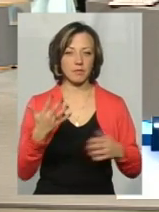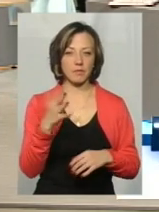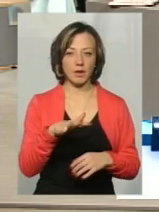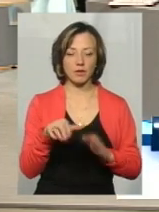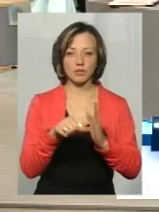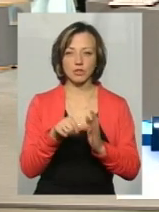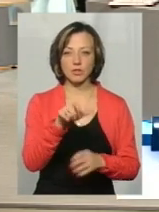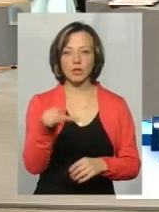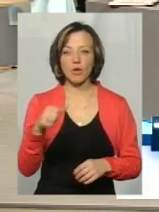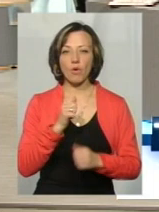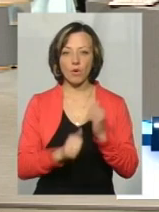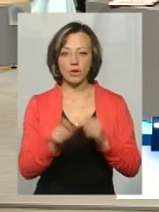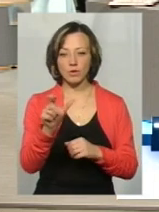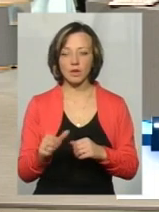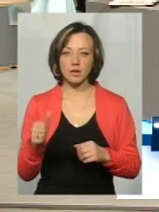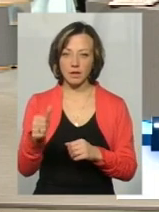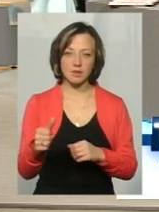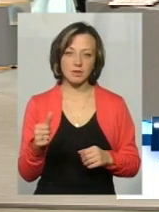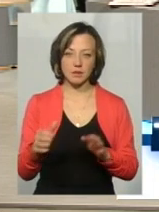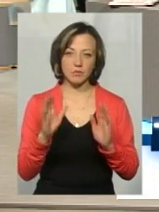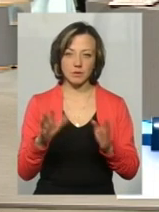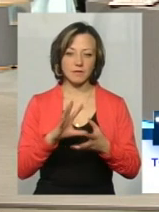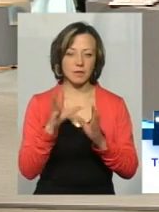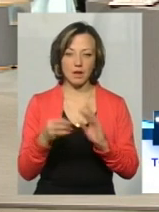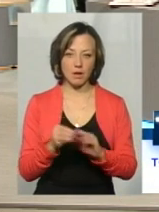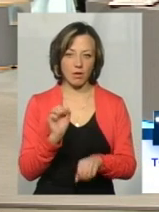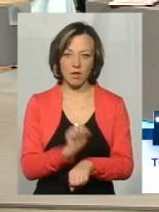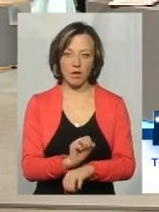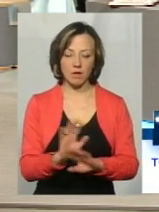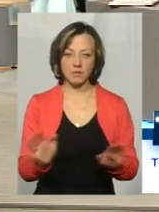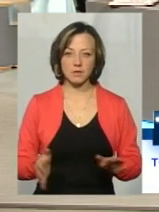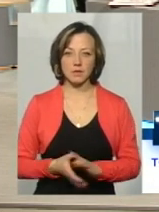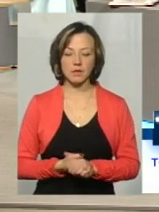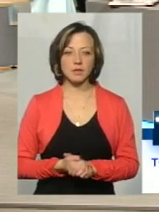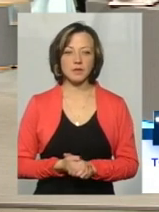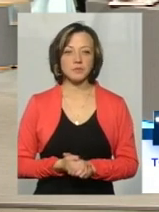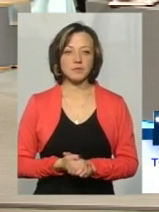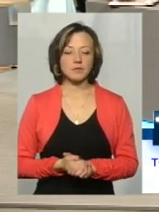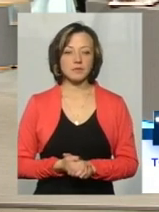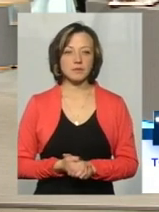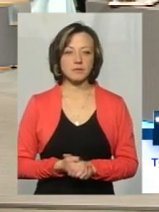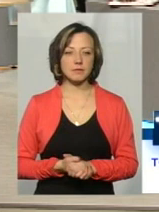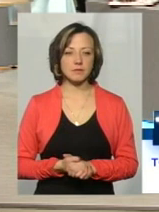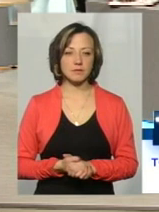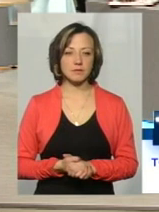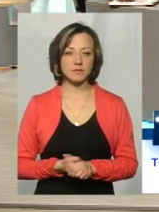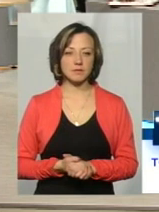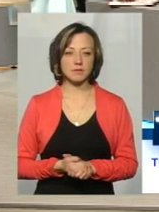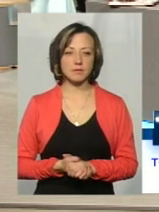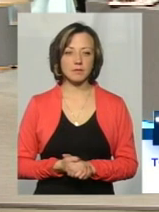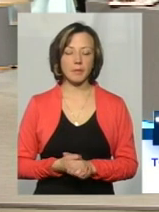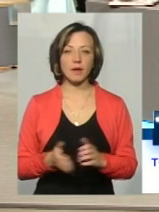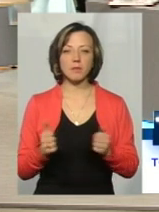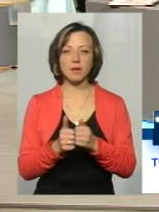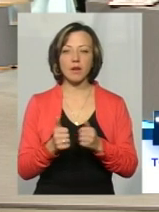-6 чоловік. Тобто, кожен пішохід, де підходите, буде натискати, тоді взагалі водії не зможуть переїхати даний пішохідний перехід в проїзну частину біля